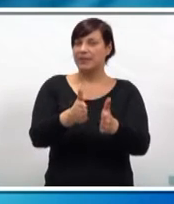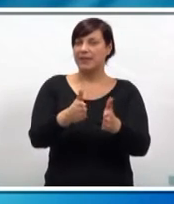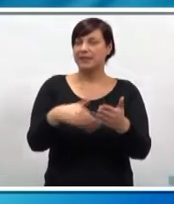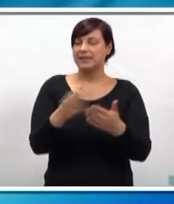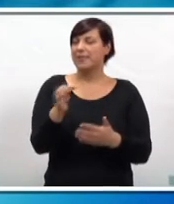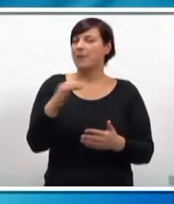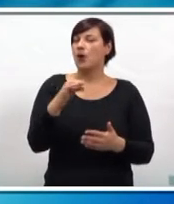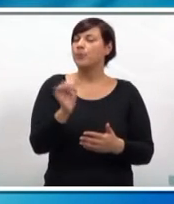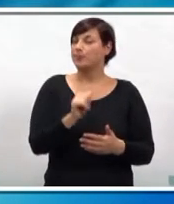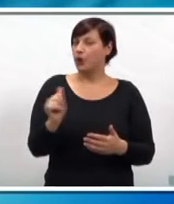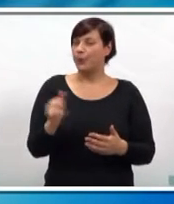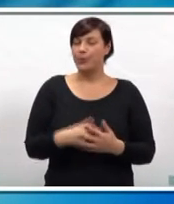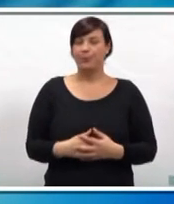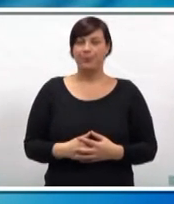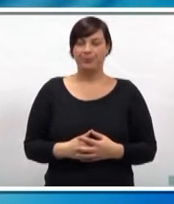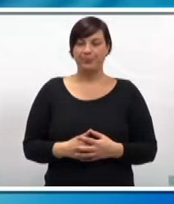se prema općem dobru.